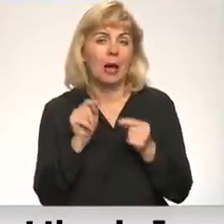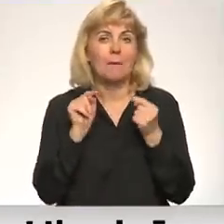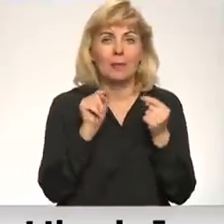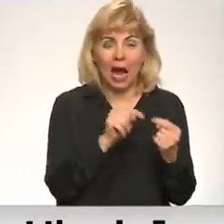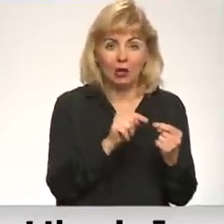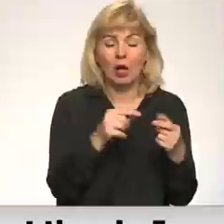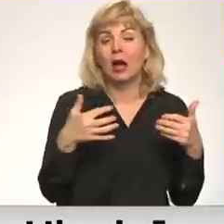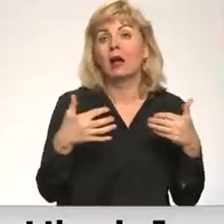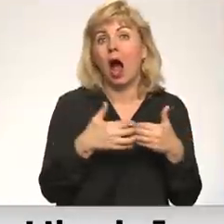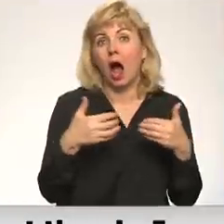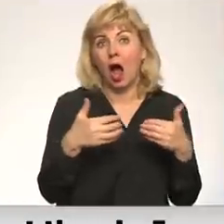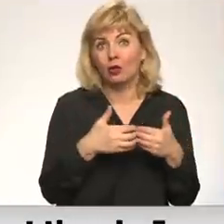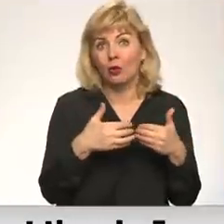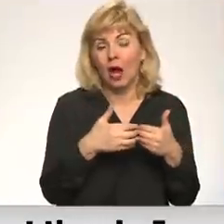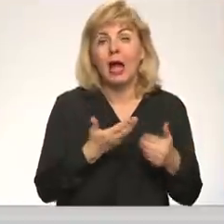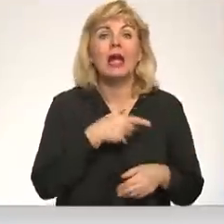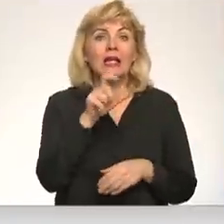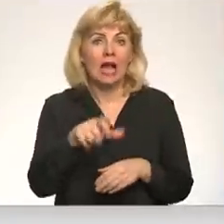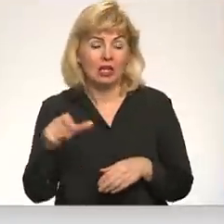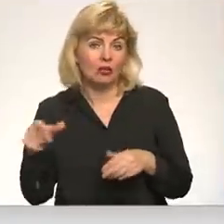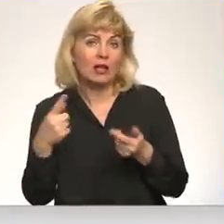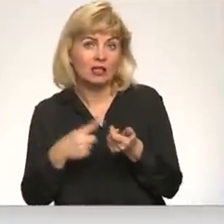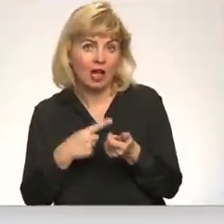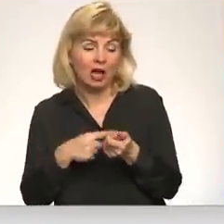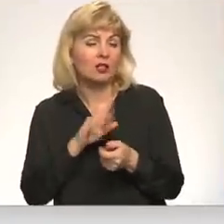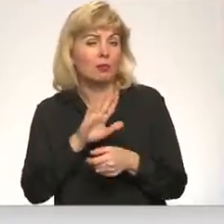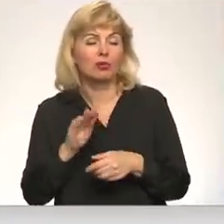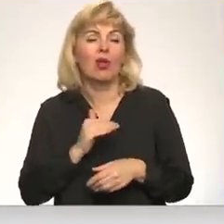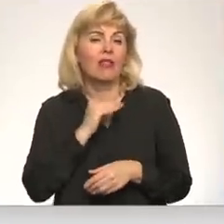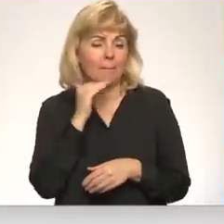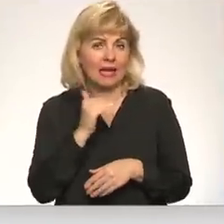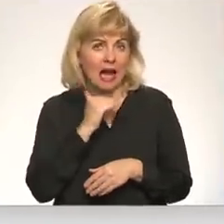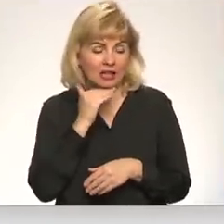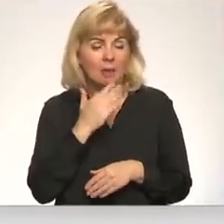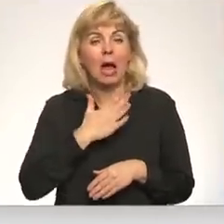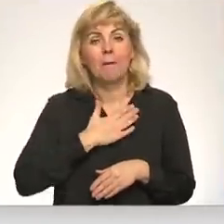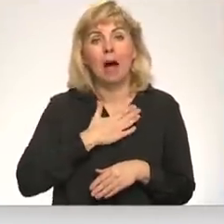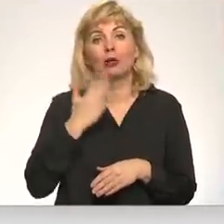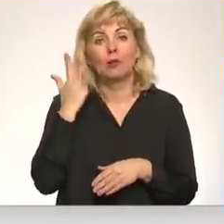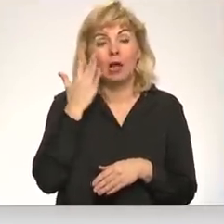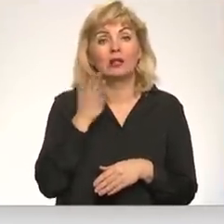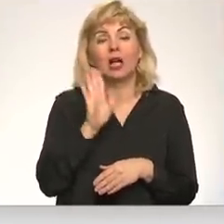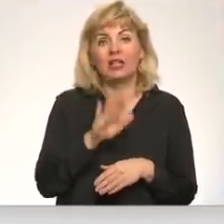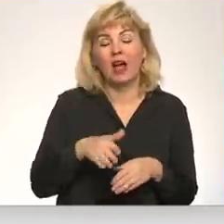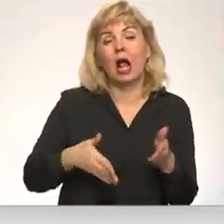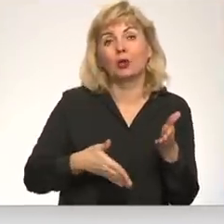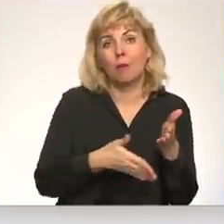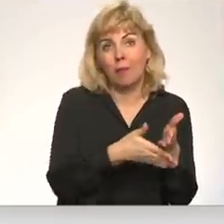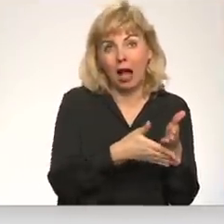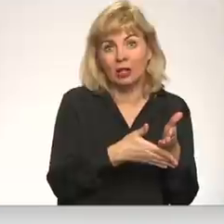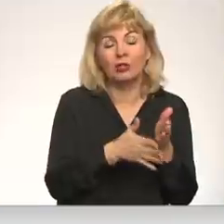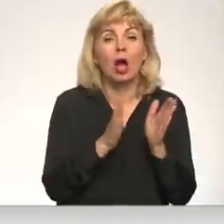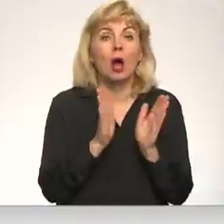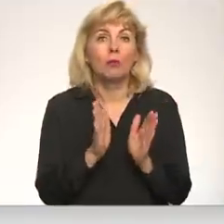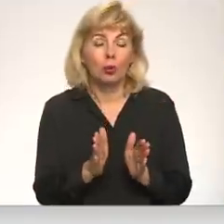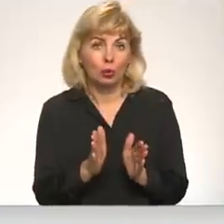karu iedzīvotājs gaids būs nepietiekams. Drīzāk, manuprāt, tas, kas varētu palīdzēt, būtu